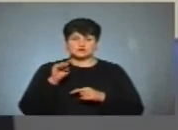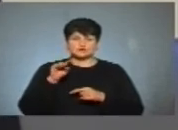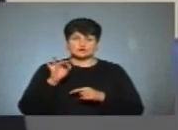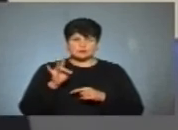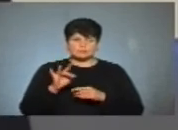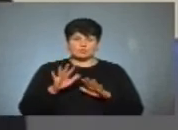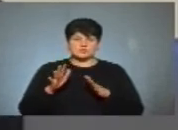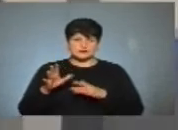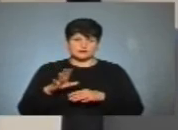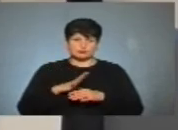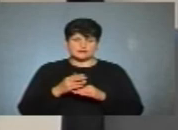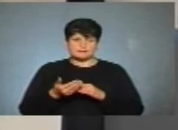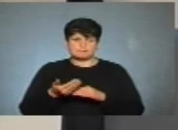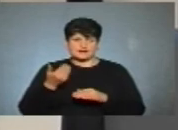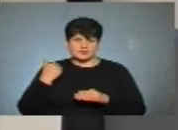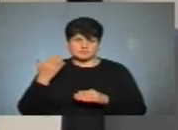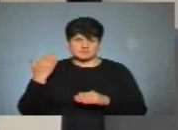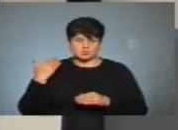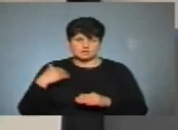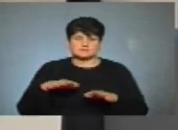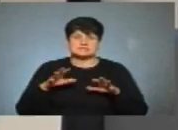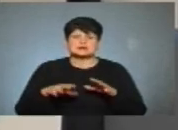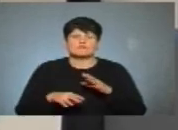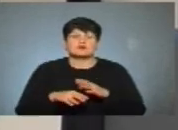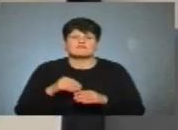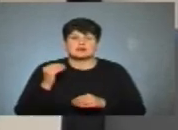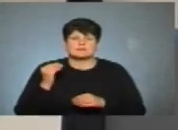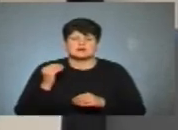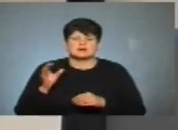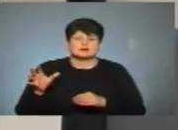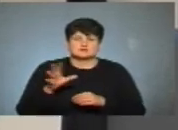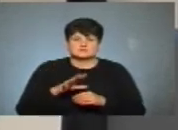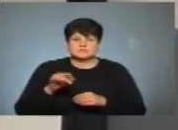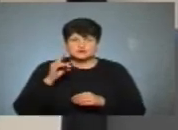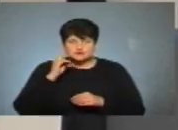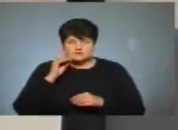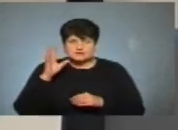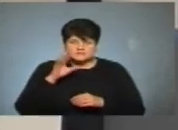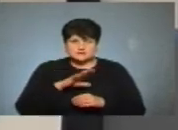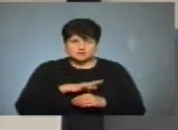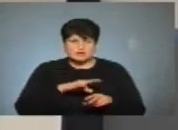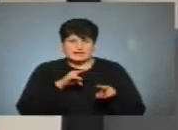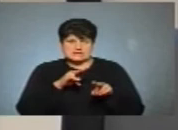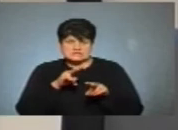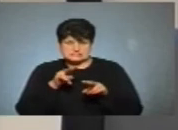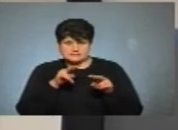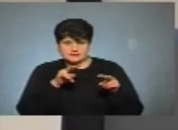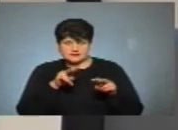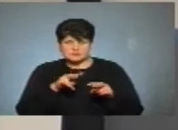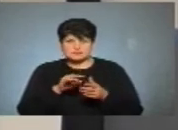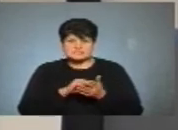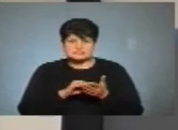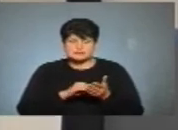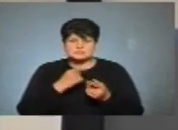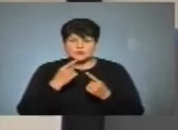відбувалися перед минулими місцевими виборами, ви всі чули і ви всі були свідками записів розмов